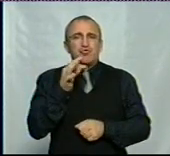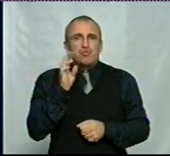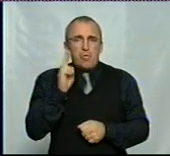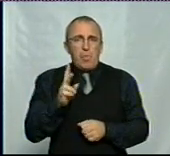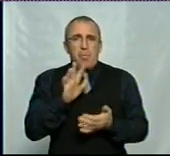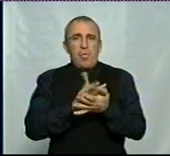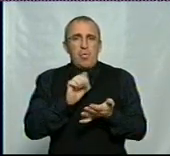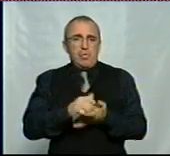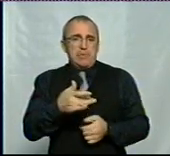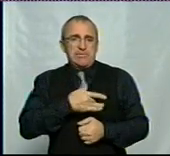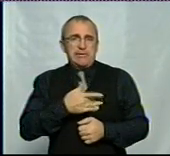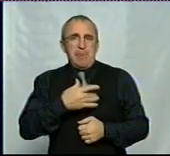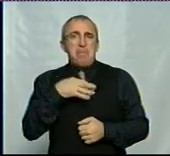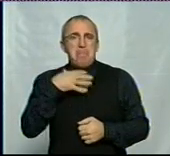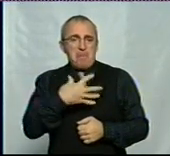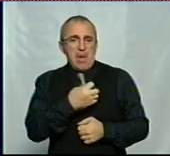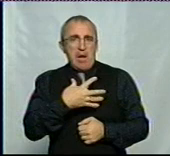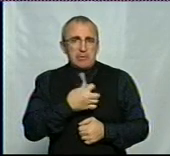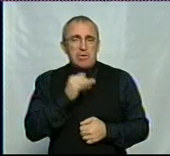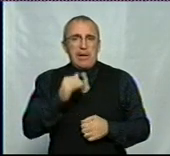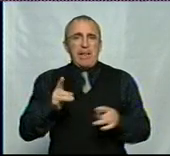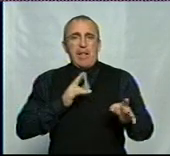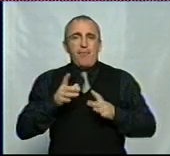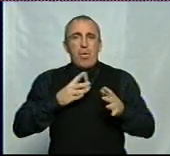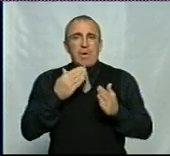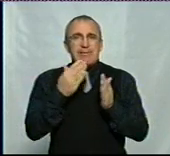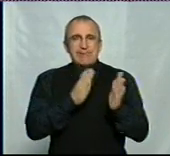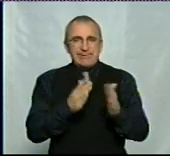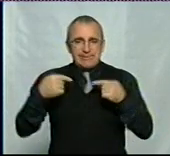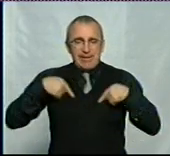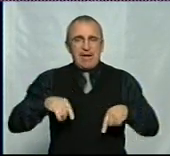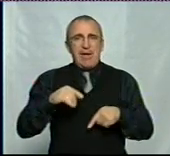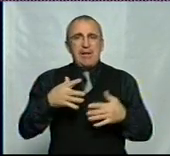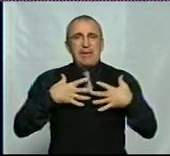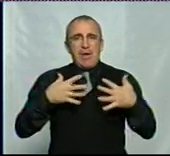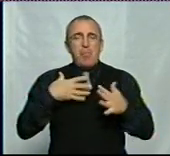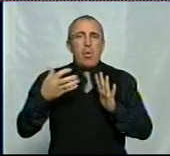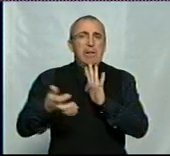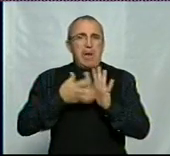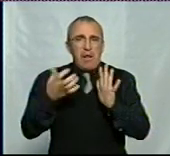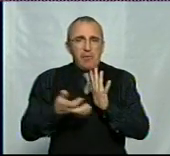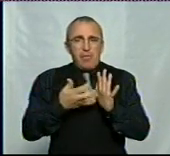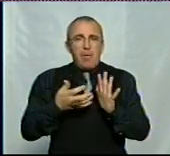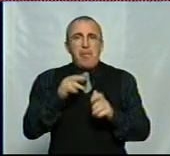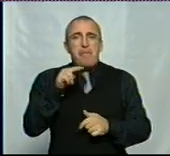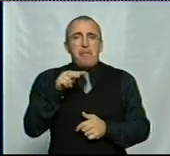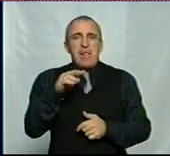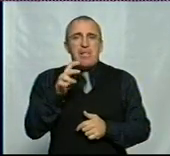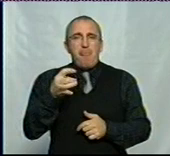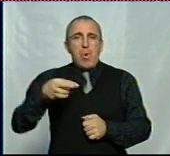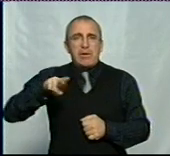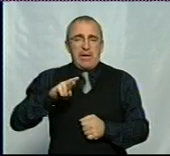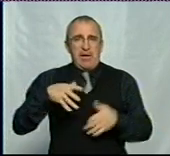пошкодження серцевого м'яза, пораження нервової системи, нефрозонефриту, дихальної недостатності або пневмонії. За